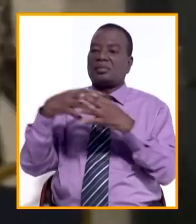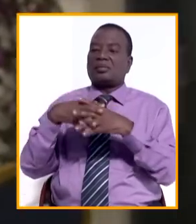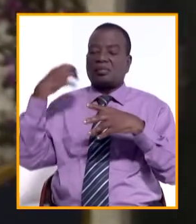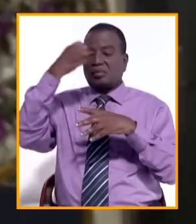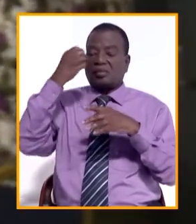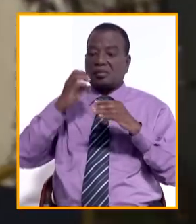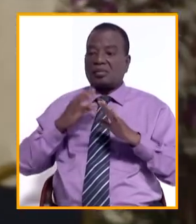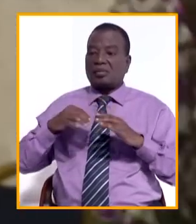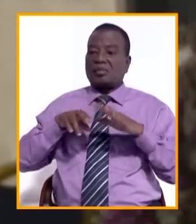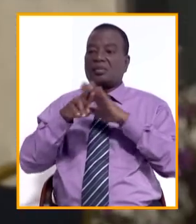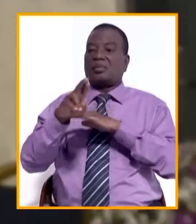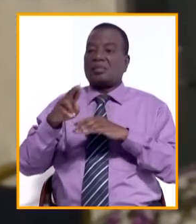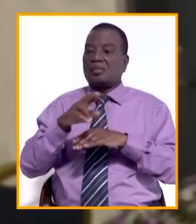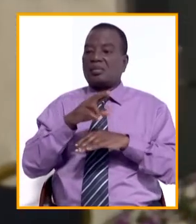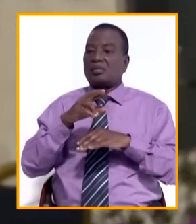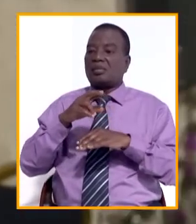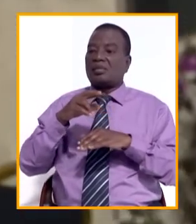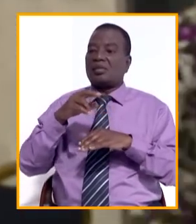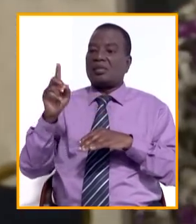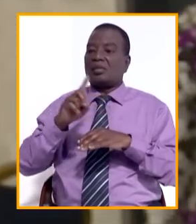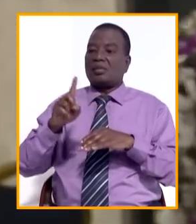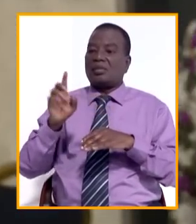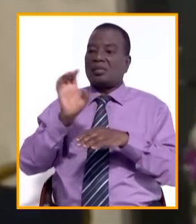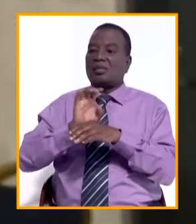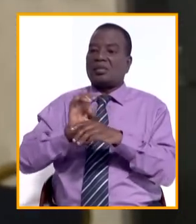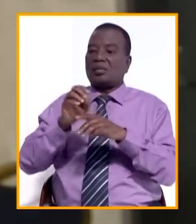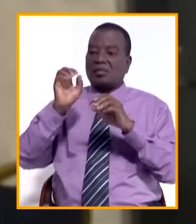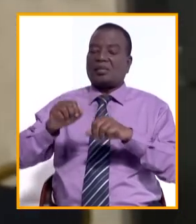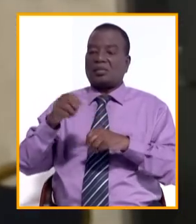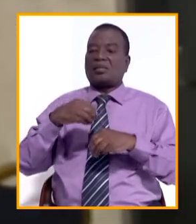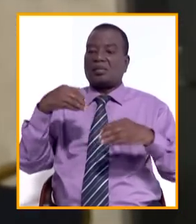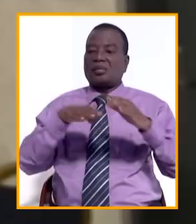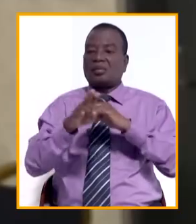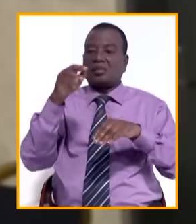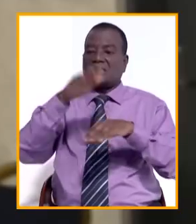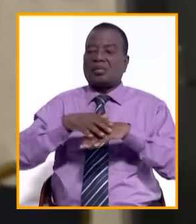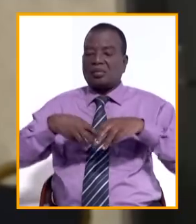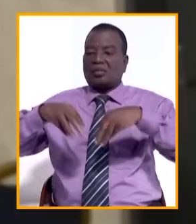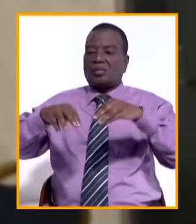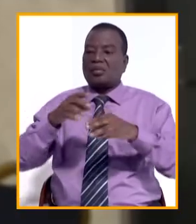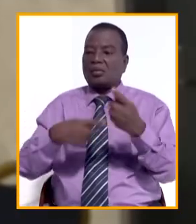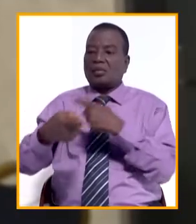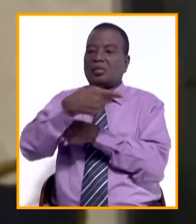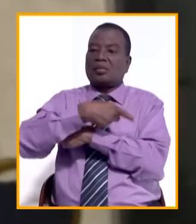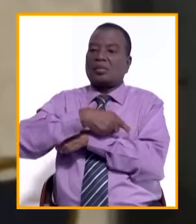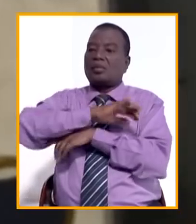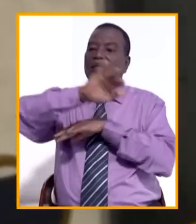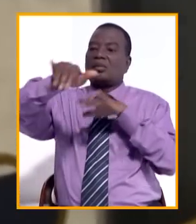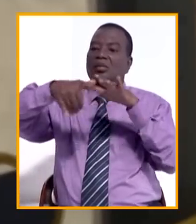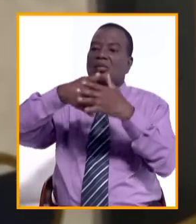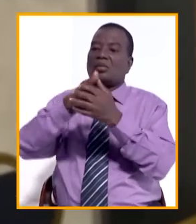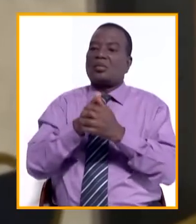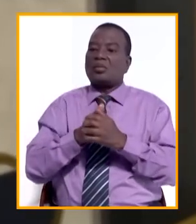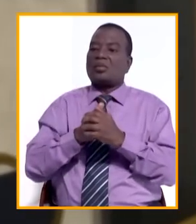vigueur très bientôt où le cacao non durable ne pourra plus rentrer sur le marché européen. Aujourd'hui, c'est de trouver tous les leviers,